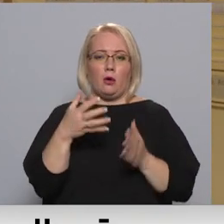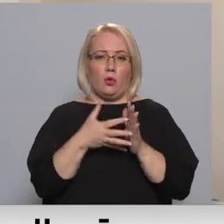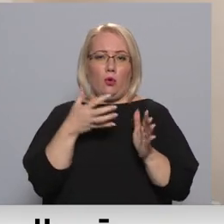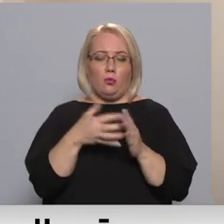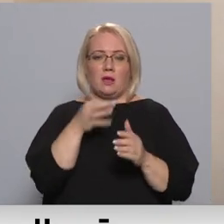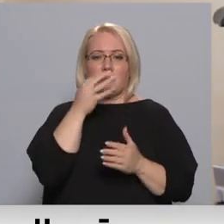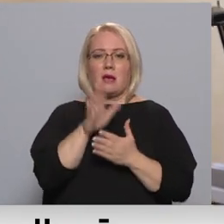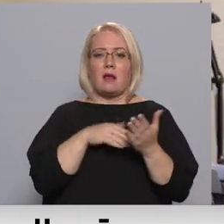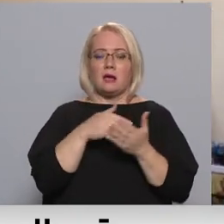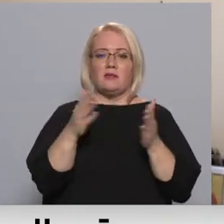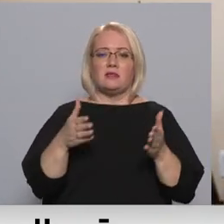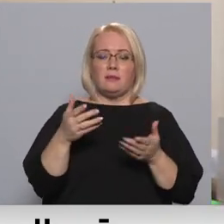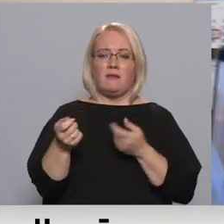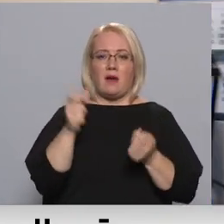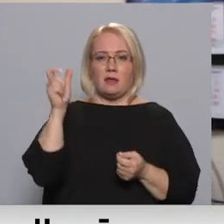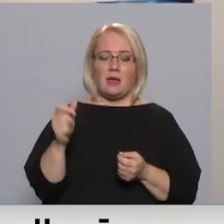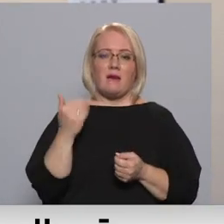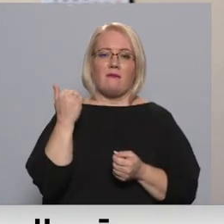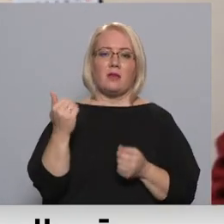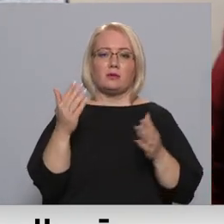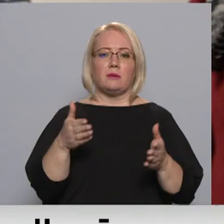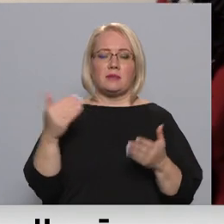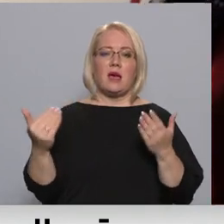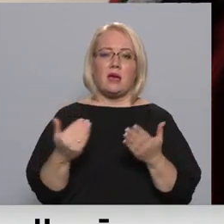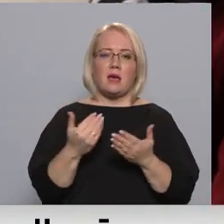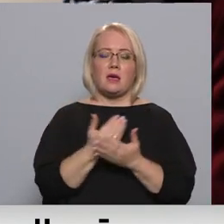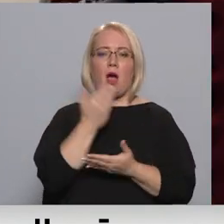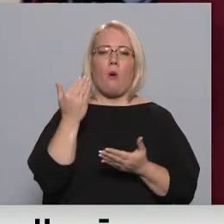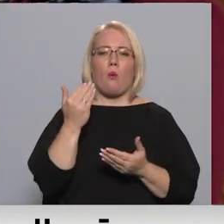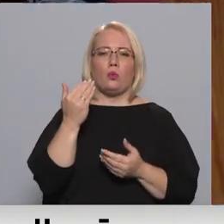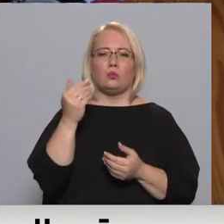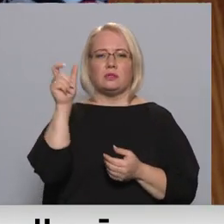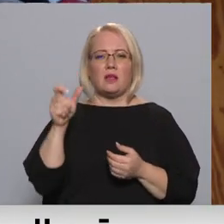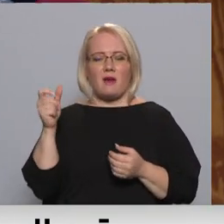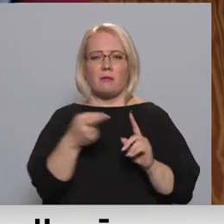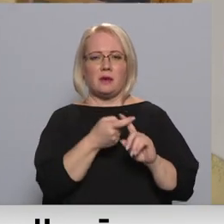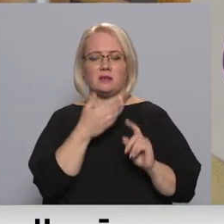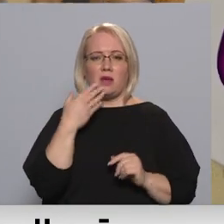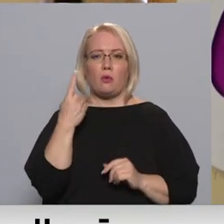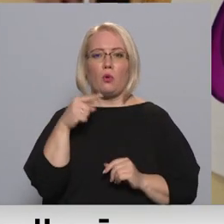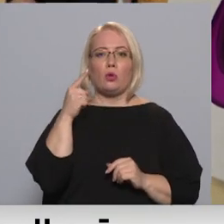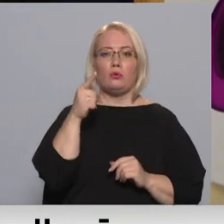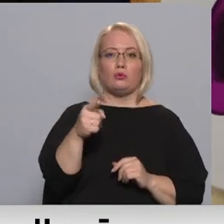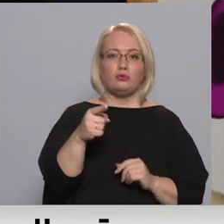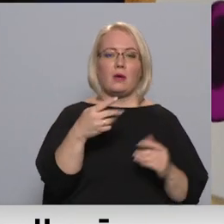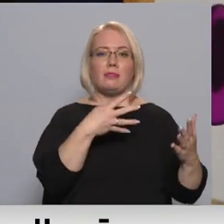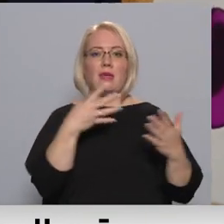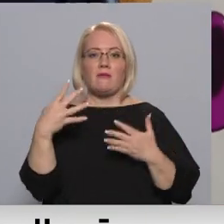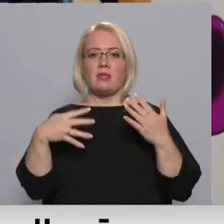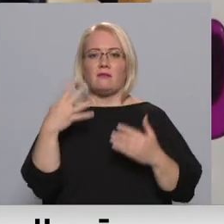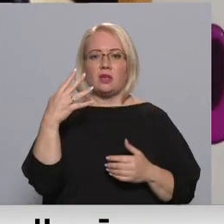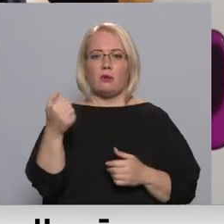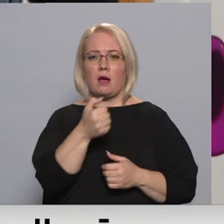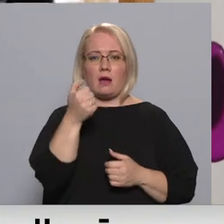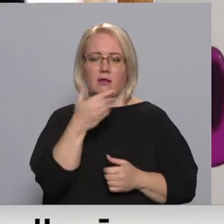slimnīcas vadītājs, šajā iestādē jaunus rezidentus nav izdevies piesaistīt kopš 1994. gada.